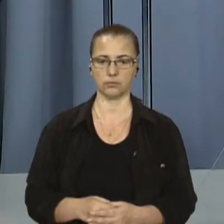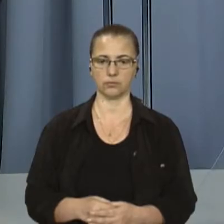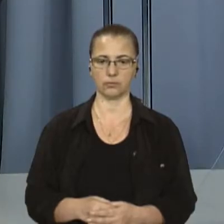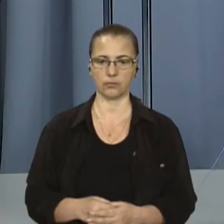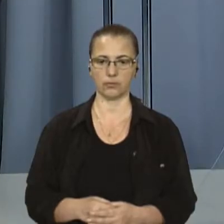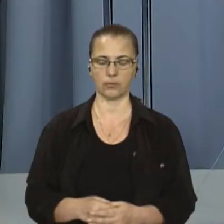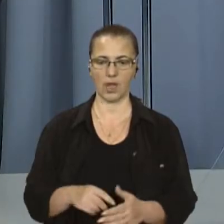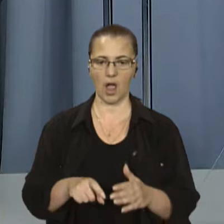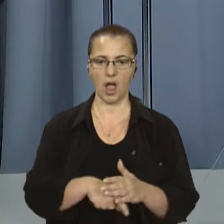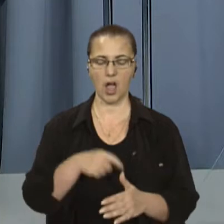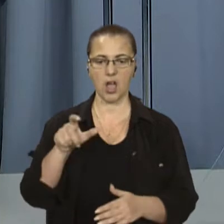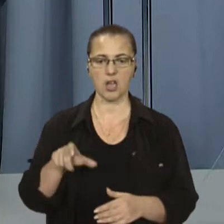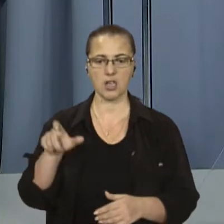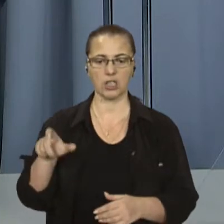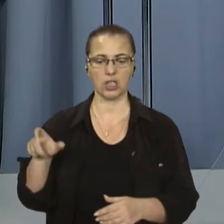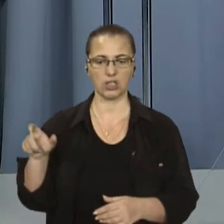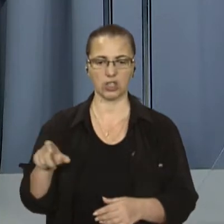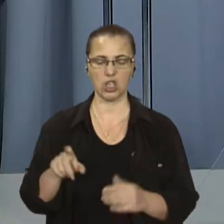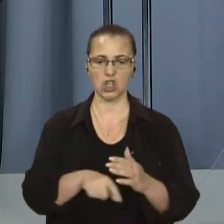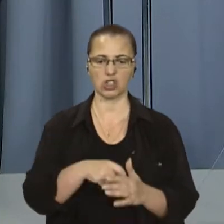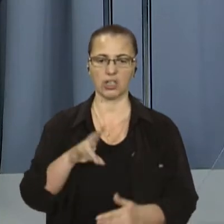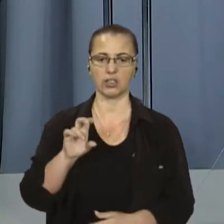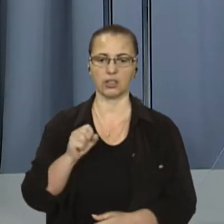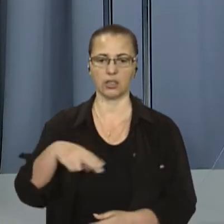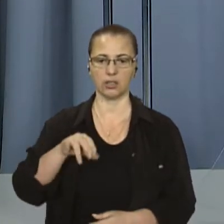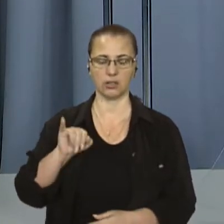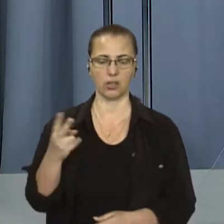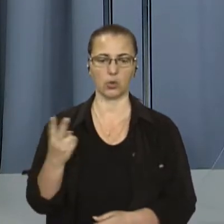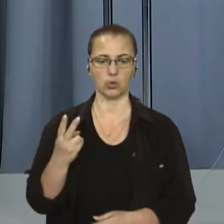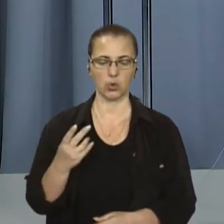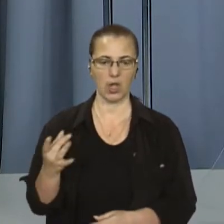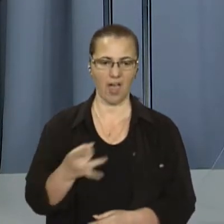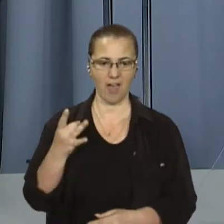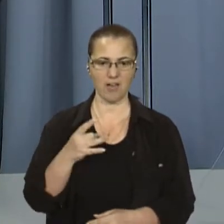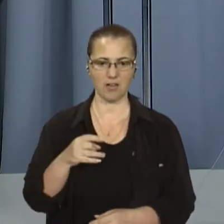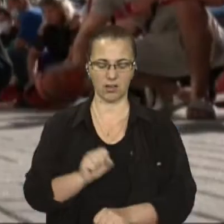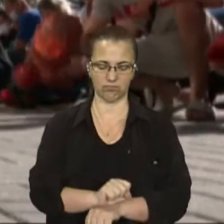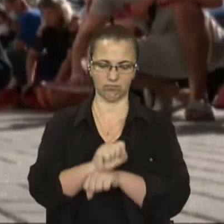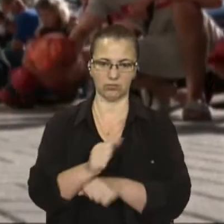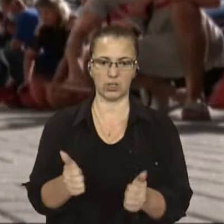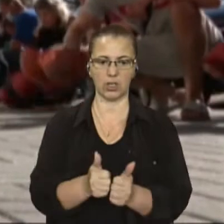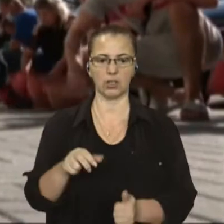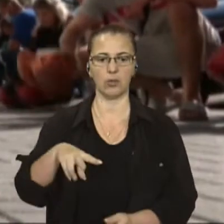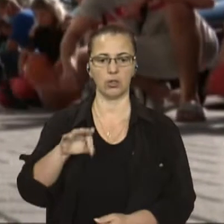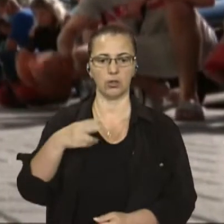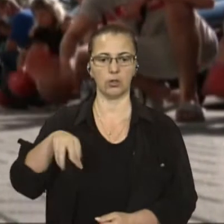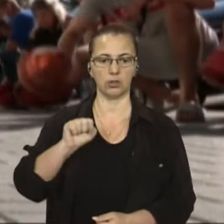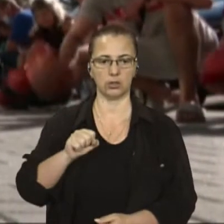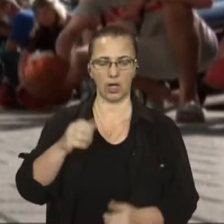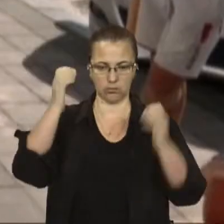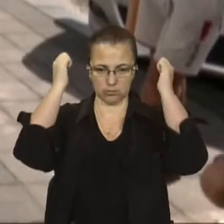Гірники шахти «Надія» вдруге пікетували Львівську обласну адміністрацію. Стукаючи касками по асфальту, вони вимагали